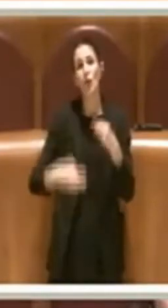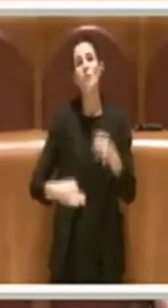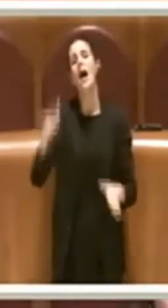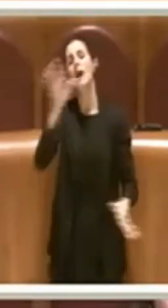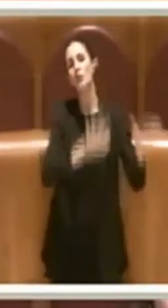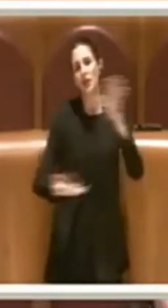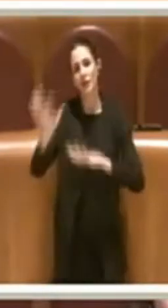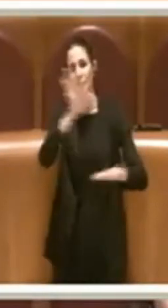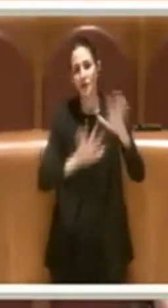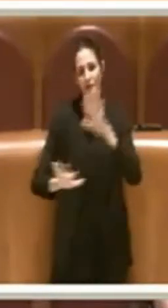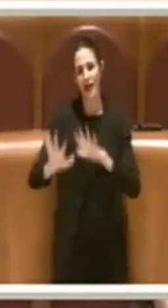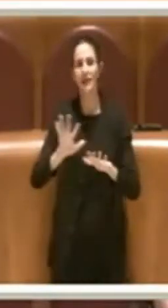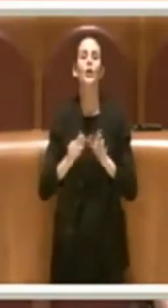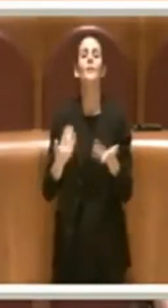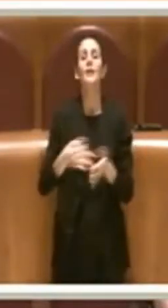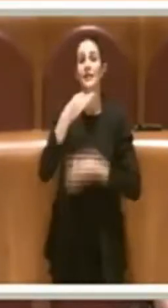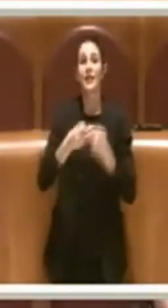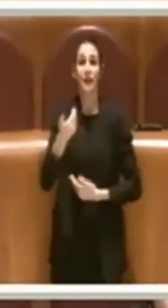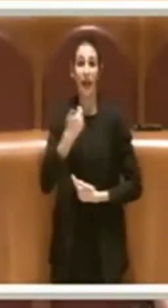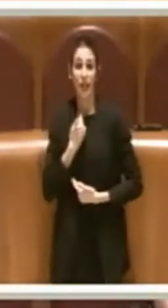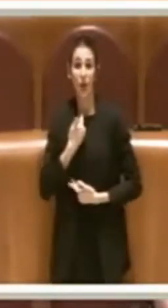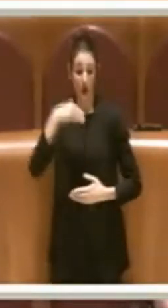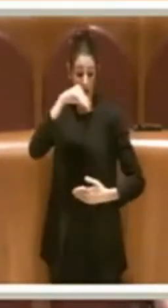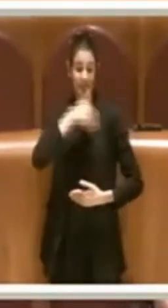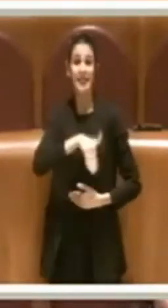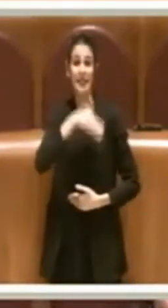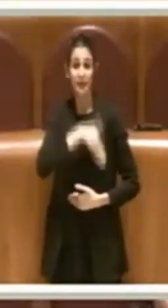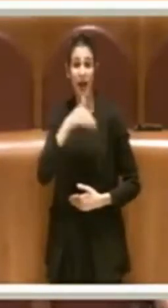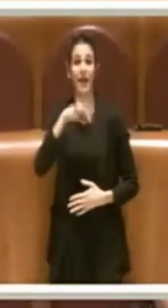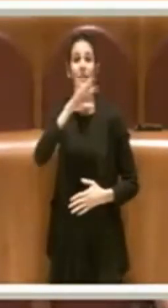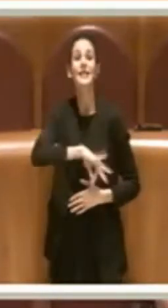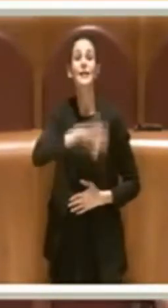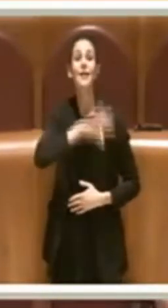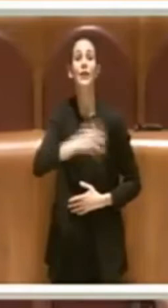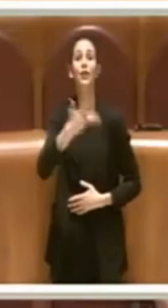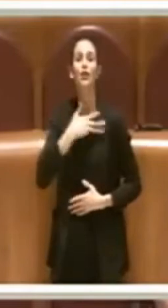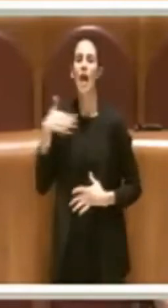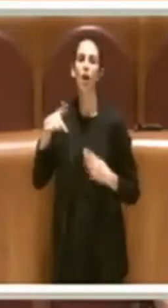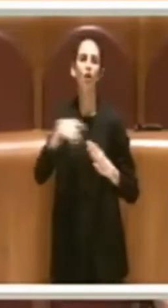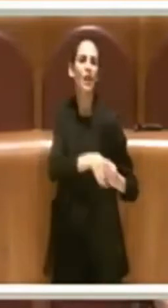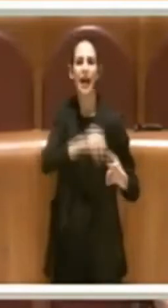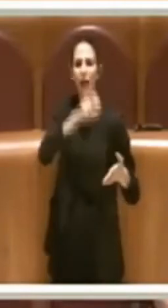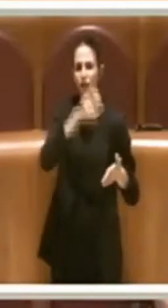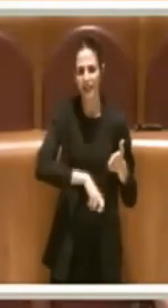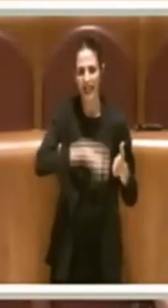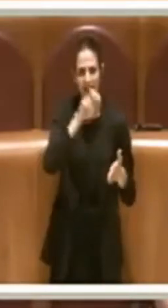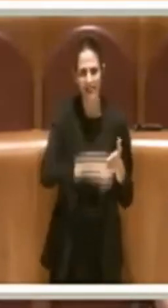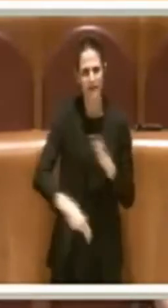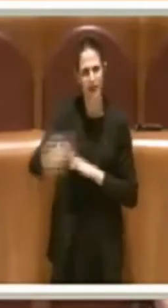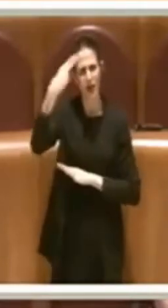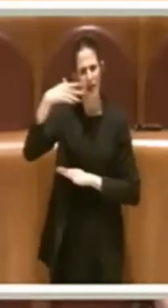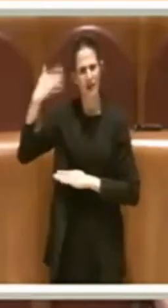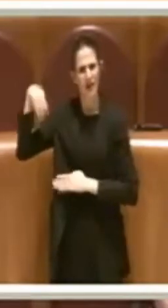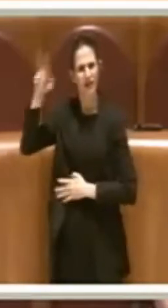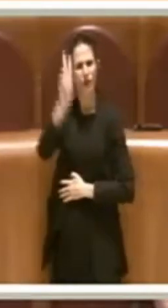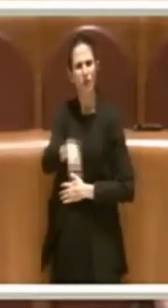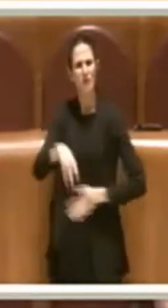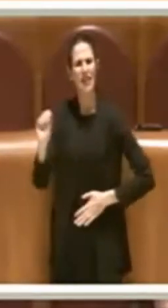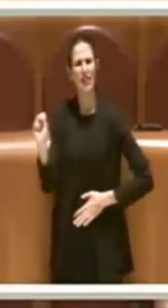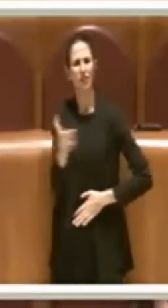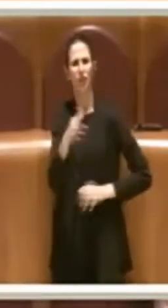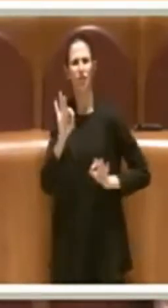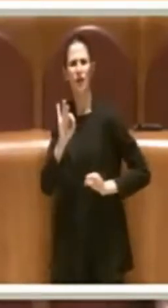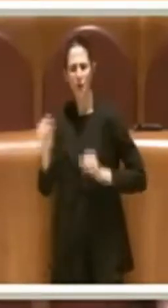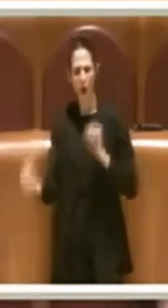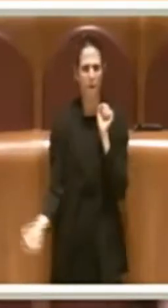Significa che tanto mi entra come guadagno e in proporzione tanto pago di tasse. Ve lo ricordate il caso 2012, mi pare scoppiò il caso dei